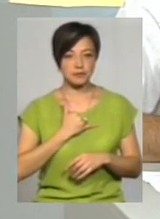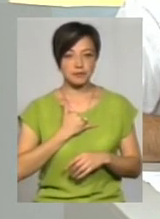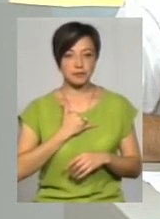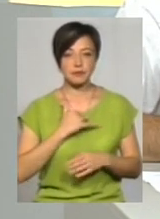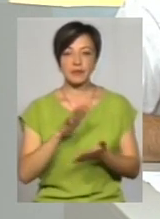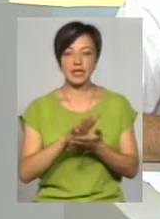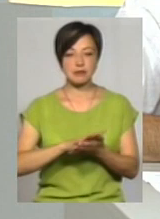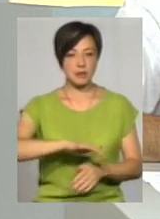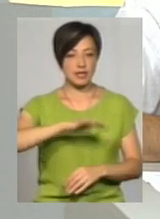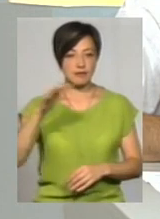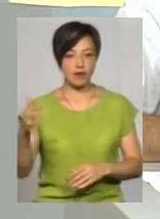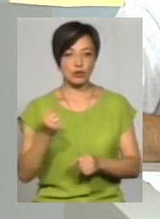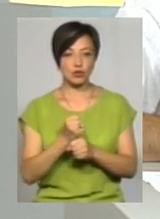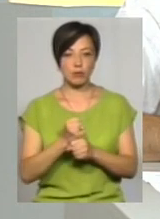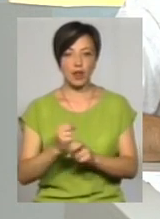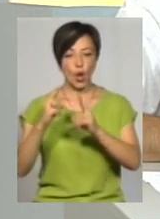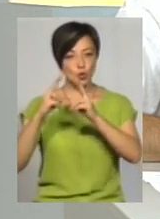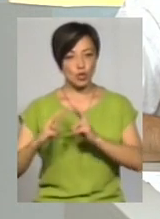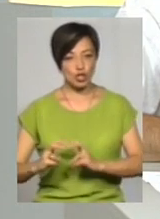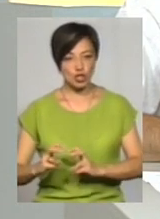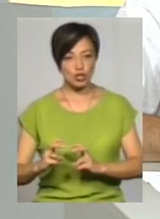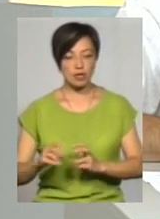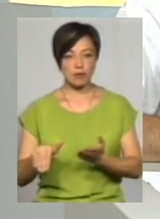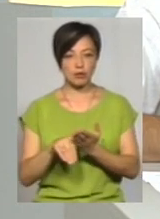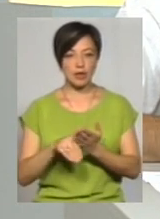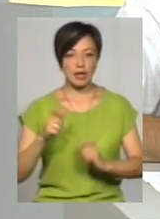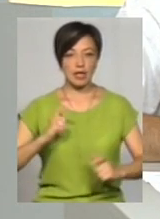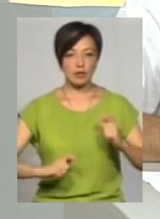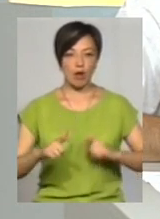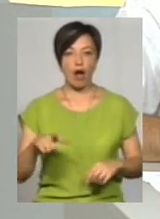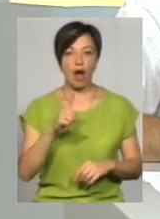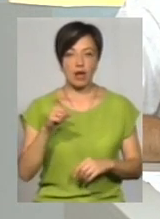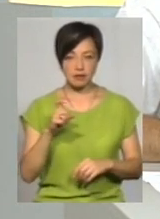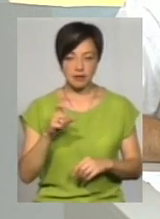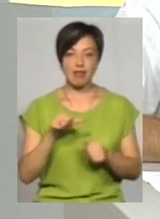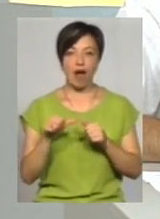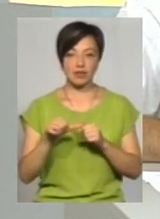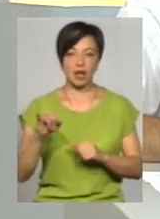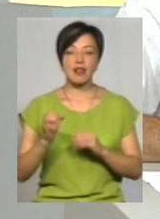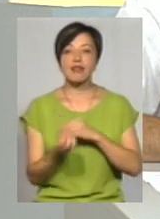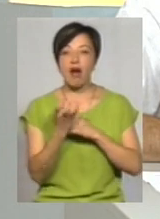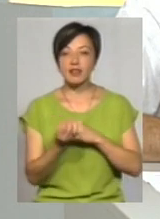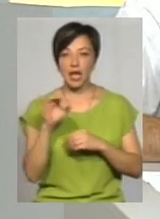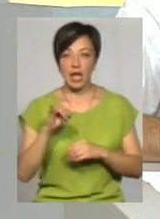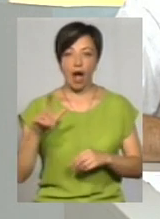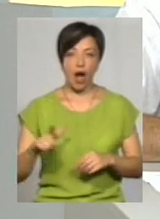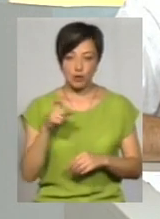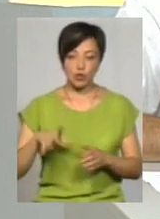світтєзвалищі ми зробили дослідження при допомозі інституту газу, нафти та газу. До речі, за кошти